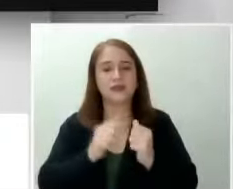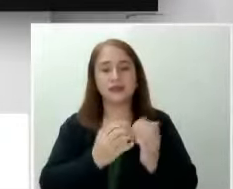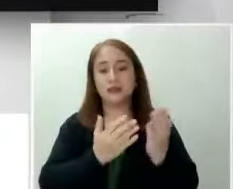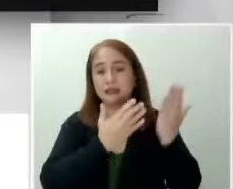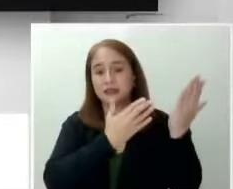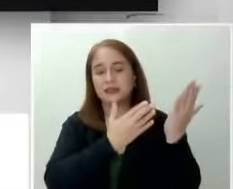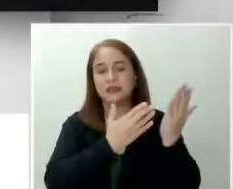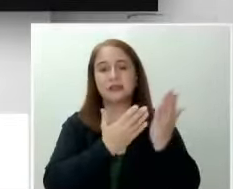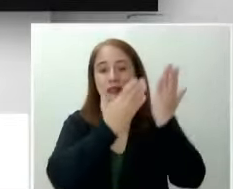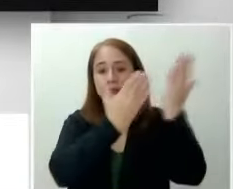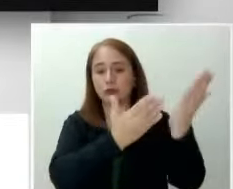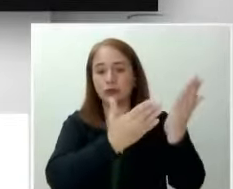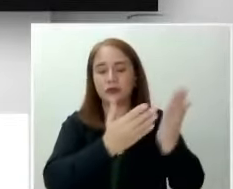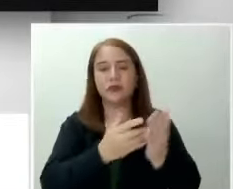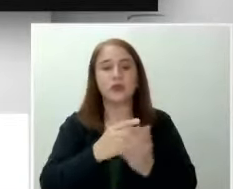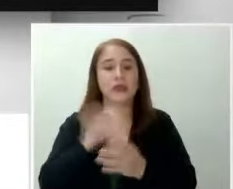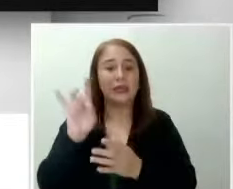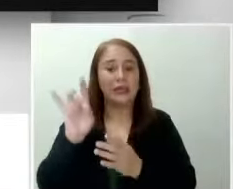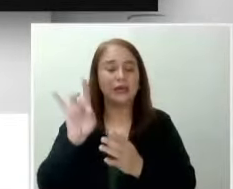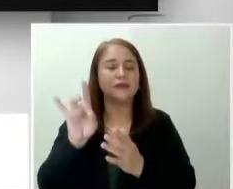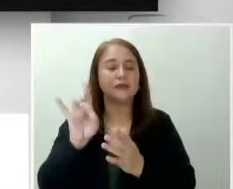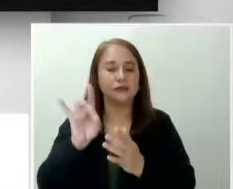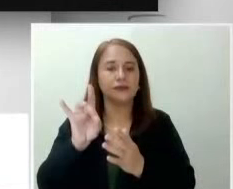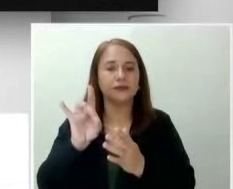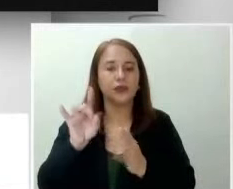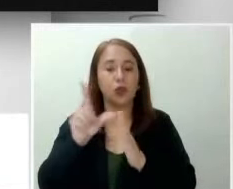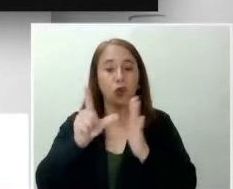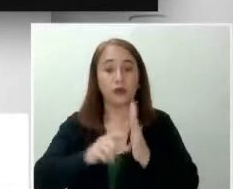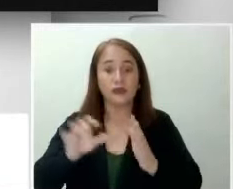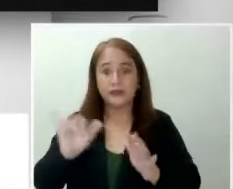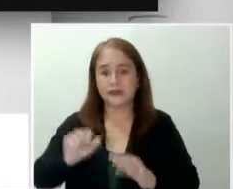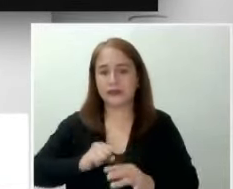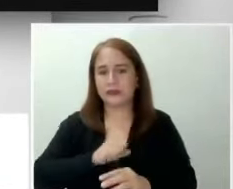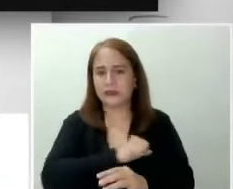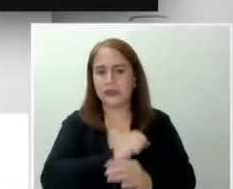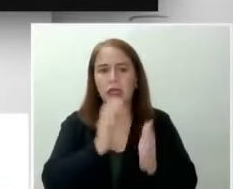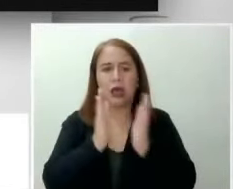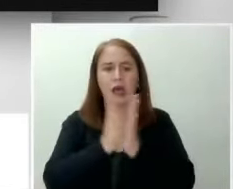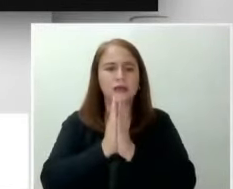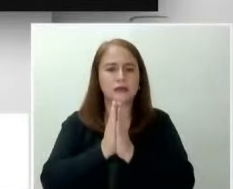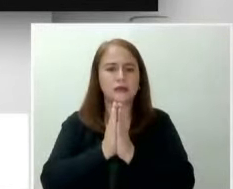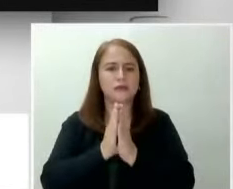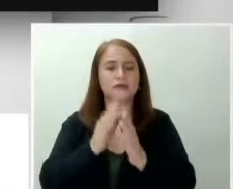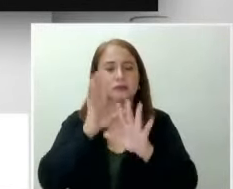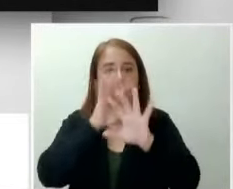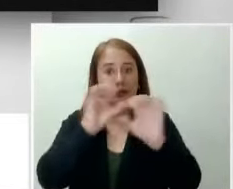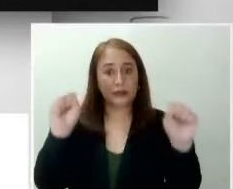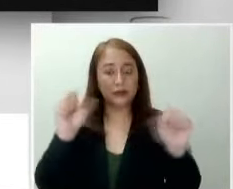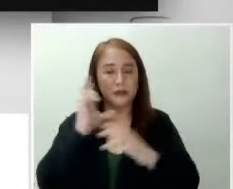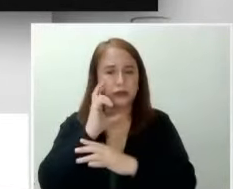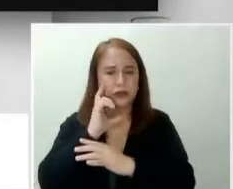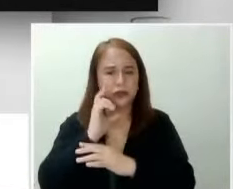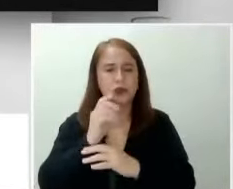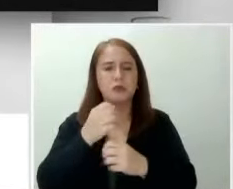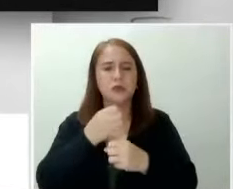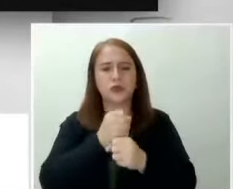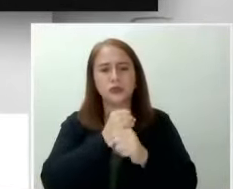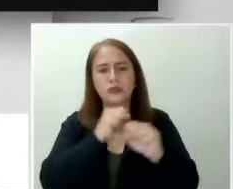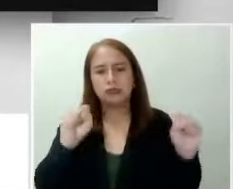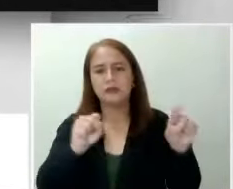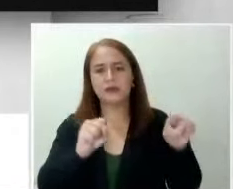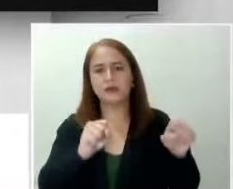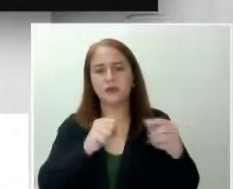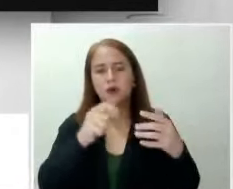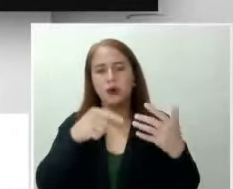inihain ng walong abugadong senador na humihiling kay Pangulong Duterte na kumilos para siguruhin ang kaligtasan ng kanyang mga